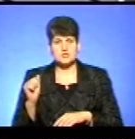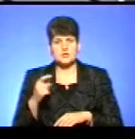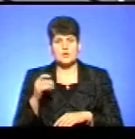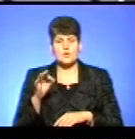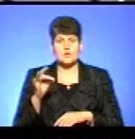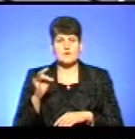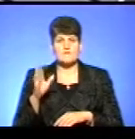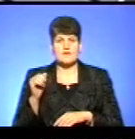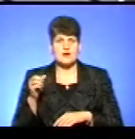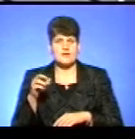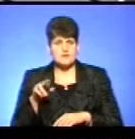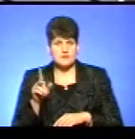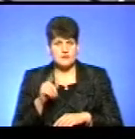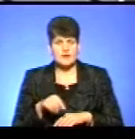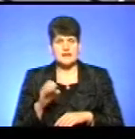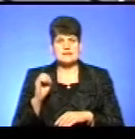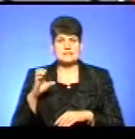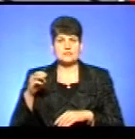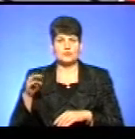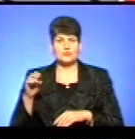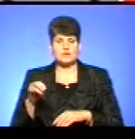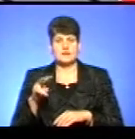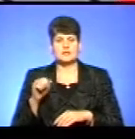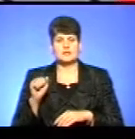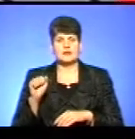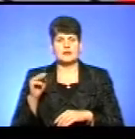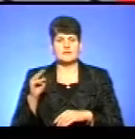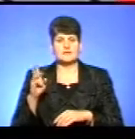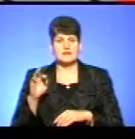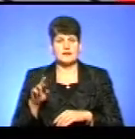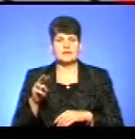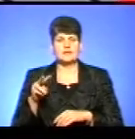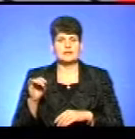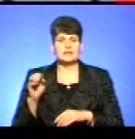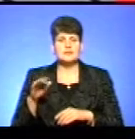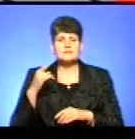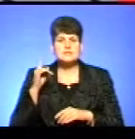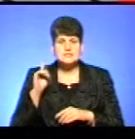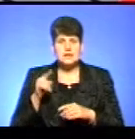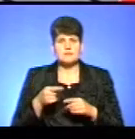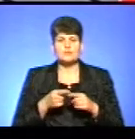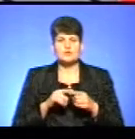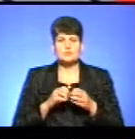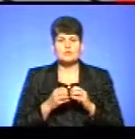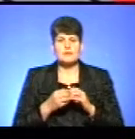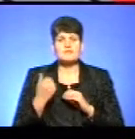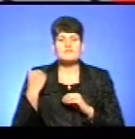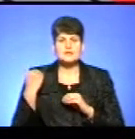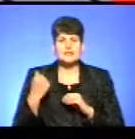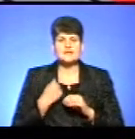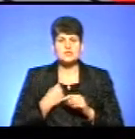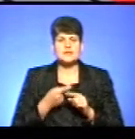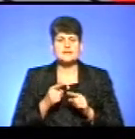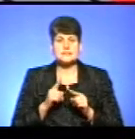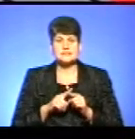самі країни Естонія, Латвія, Литва. Ми знаємо про цю проблематику від них. І ми знаємо, що, на жаль, ця